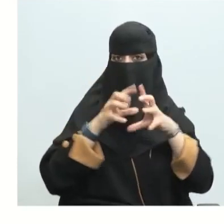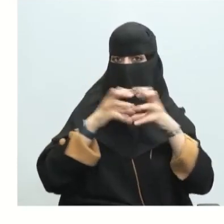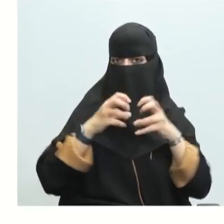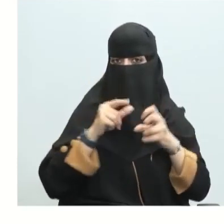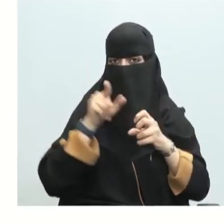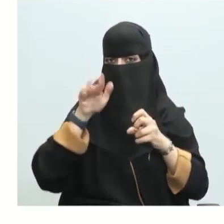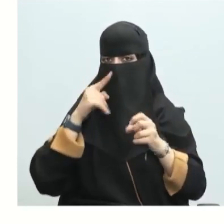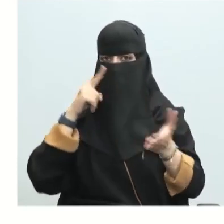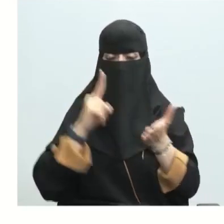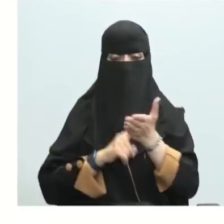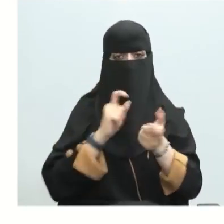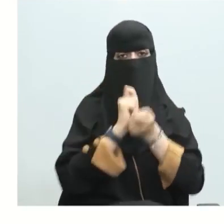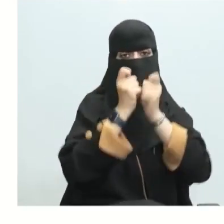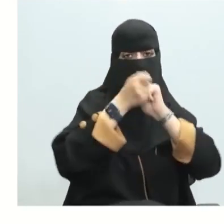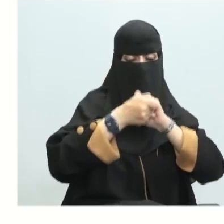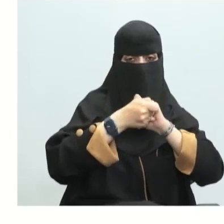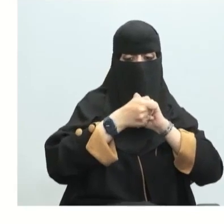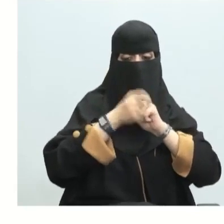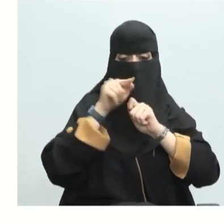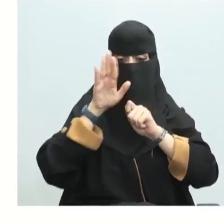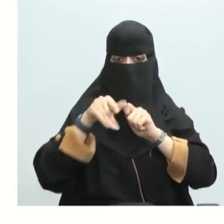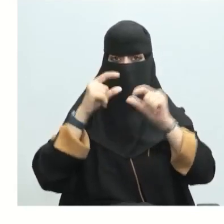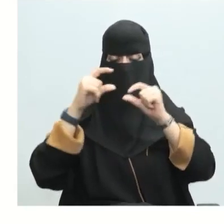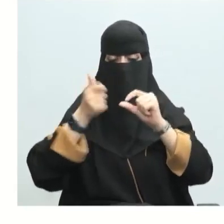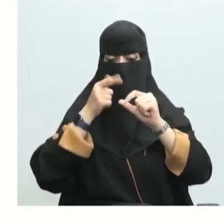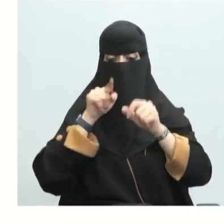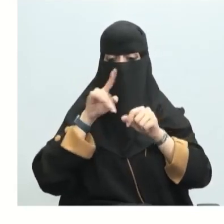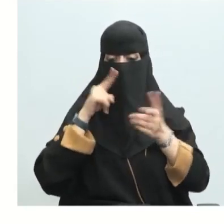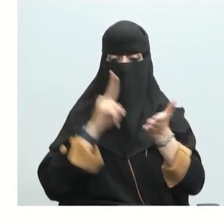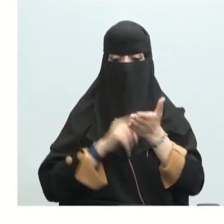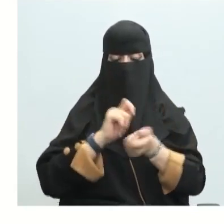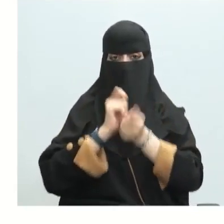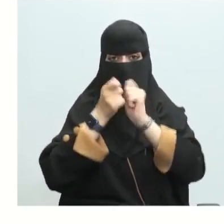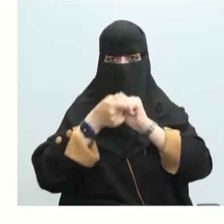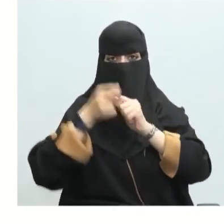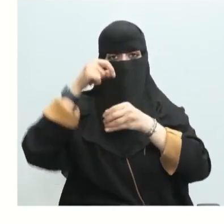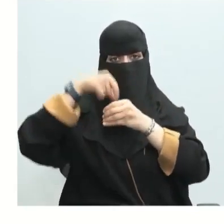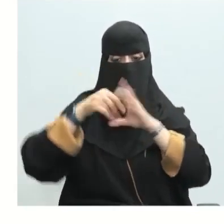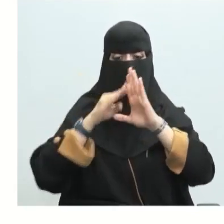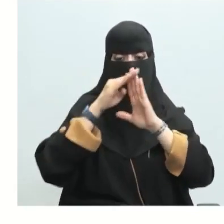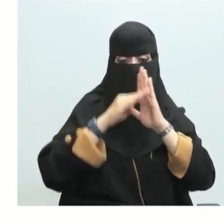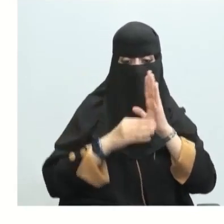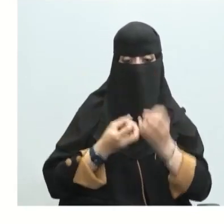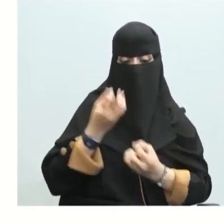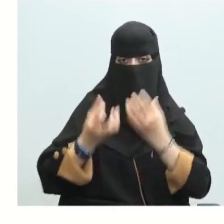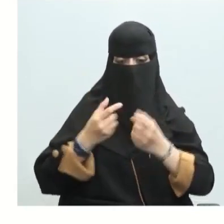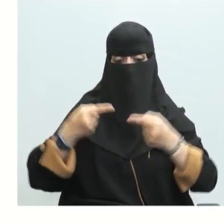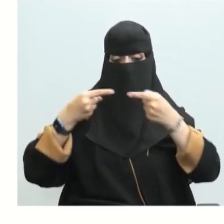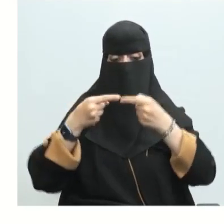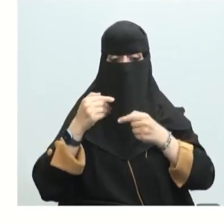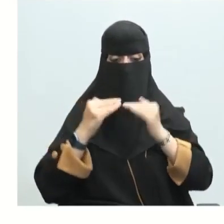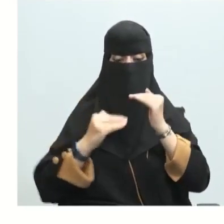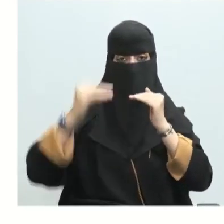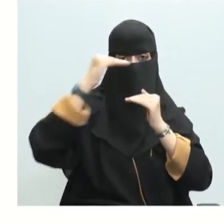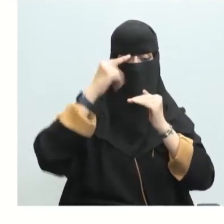يعرف بأنه تغير لما أنه لدينا دلتا فهو تغير لدينا إتش هو تغير في المحتوى